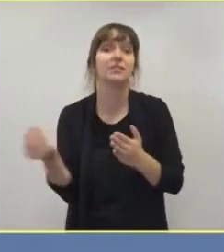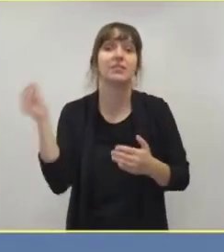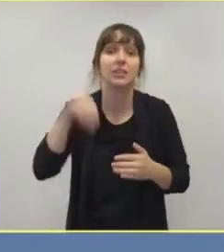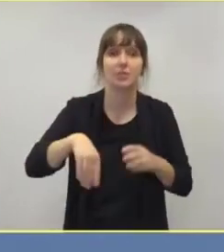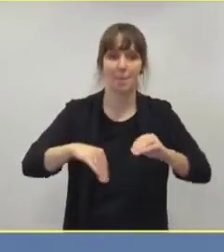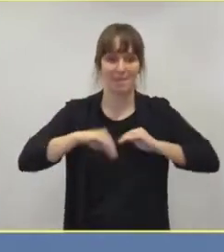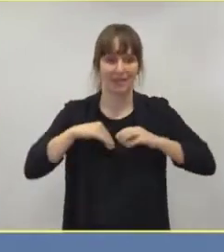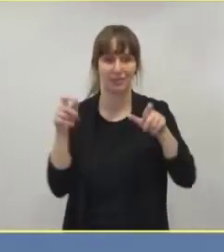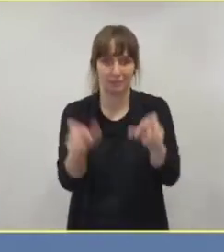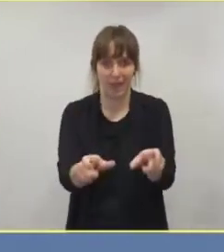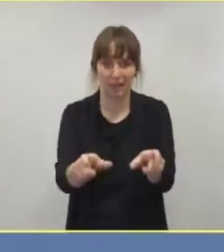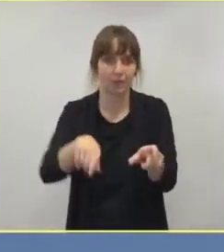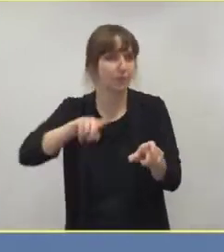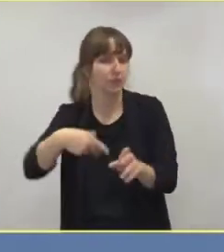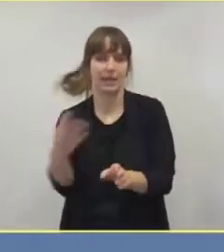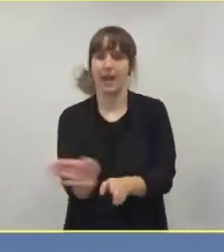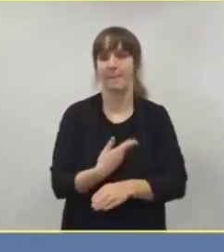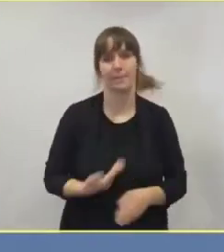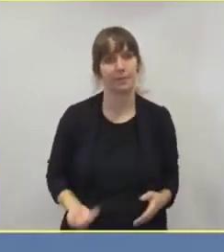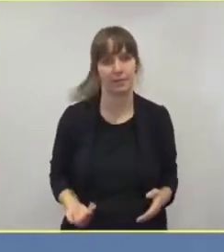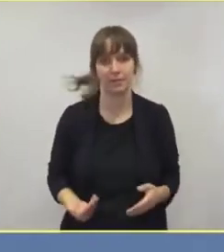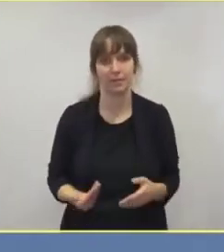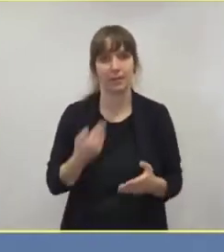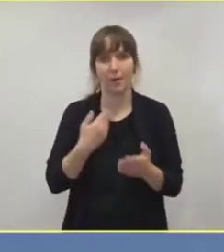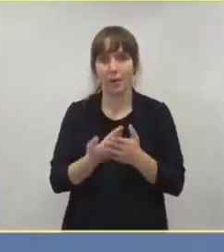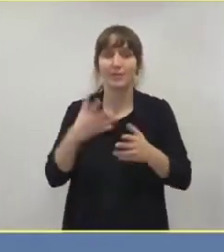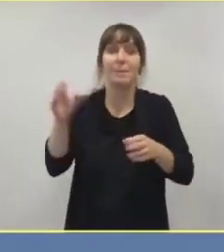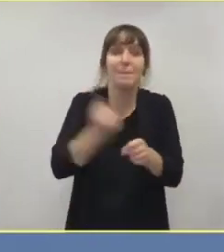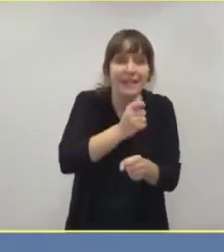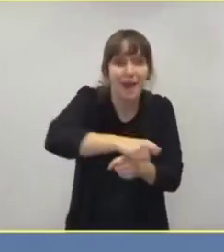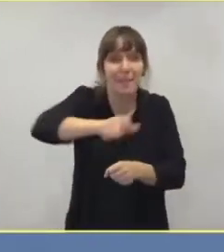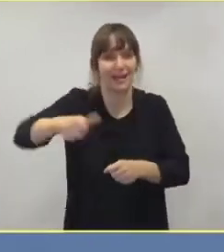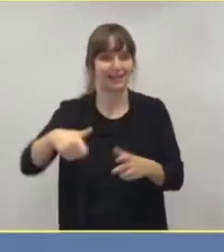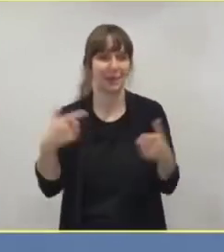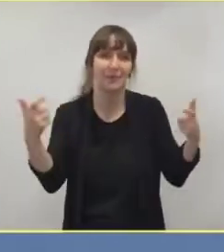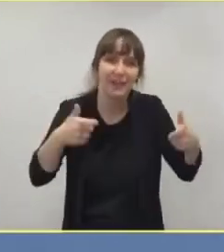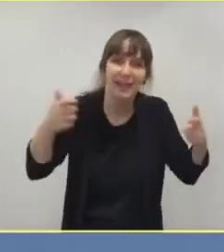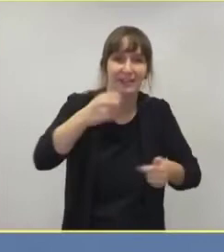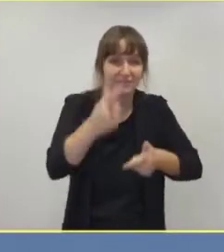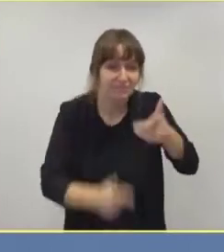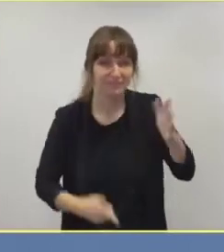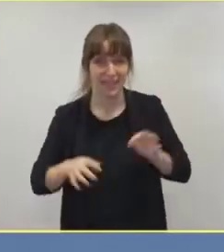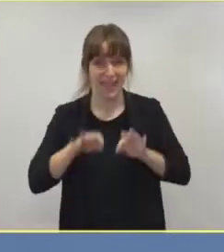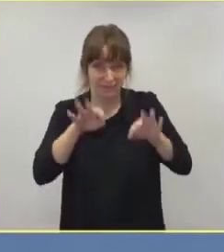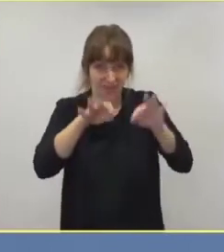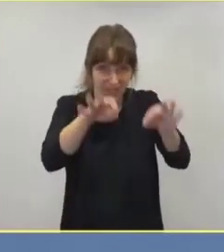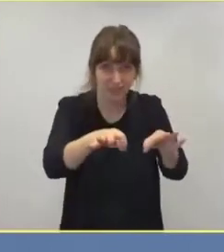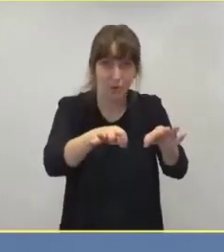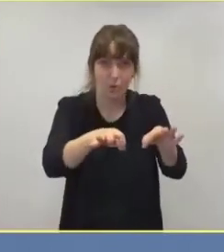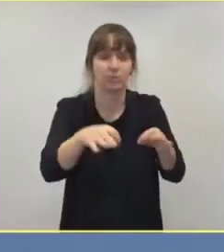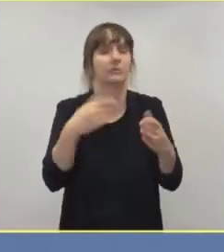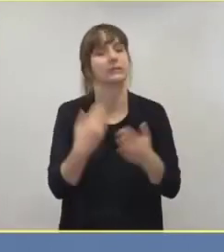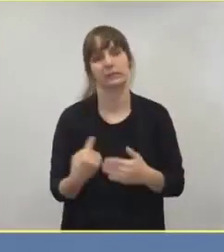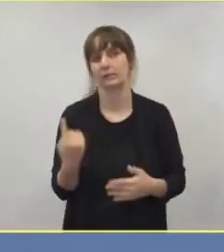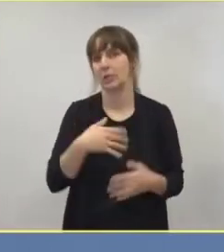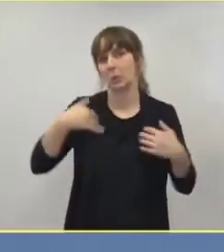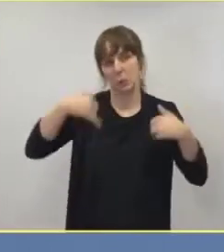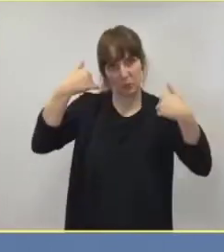aufgehoben werden müssen, plus die Infektionen, die bei den Mitarbeitenden im Gesundheitswesen sind. Und das setzt uns unter Druck. Ganz eindeutig.